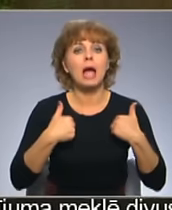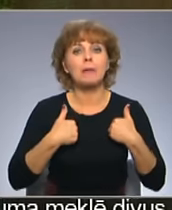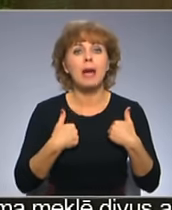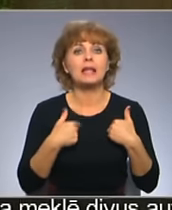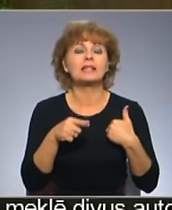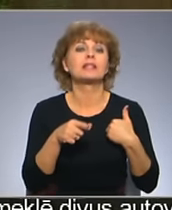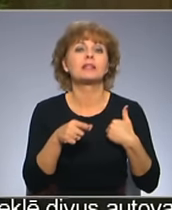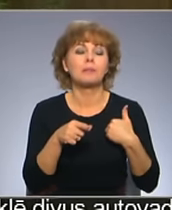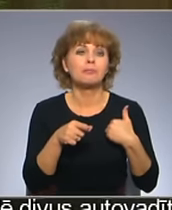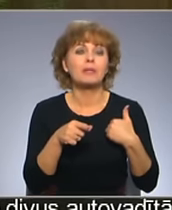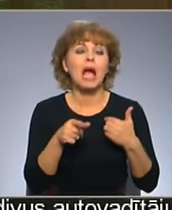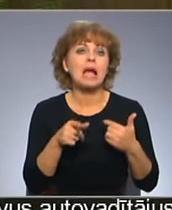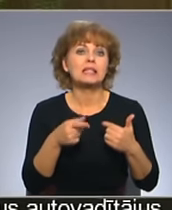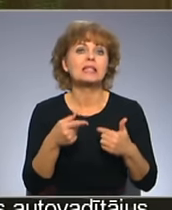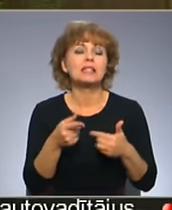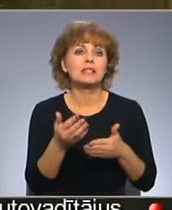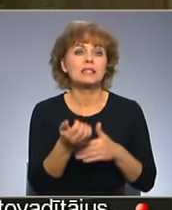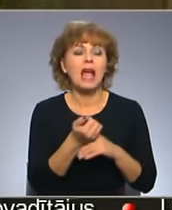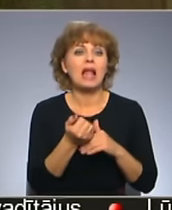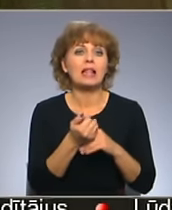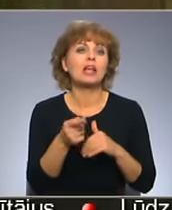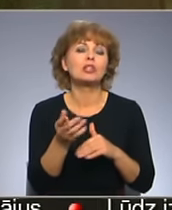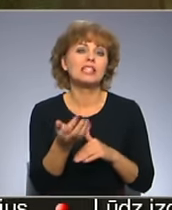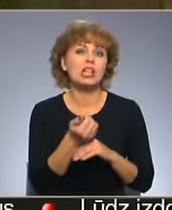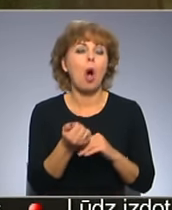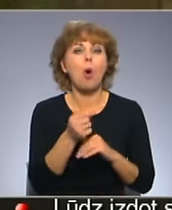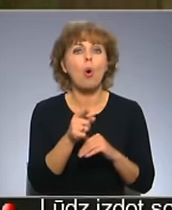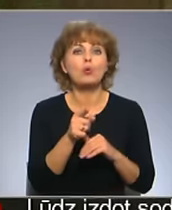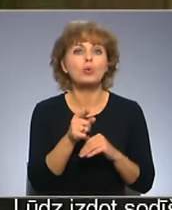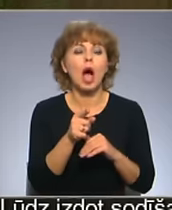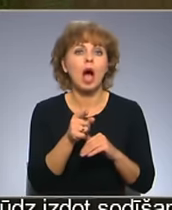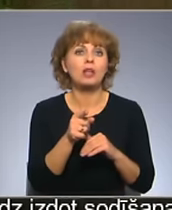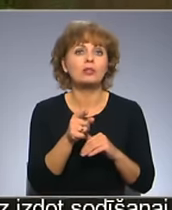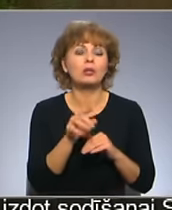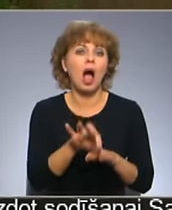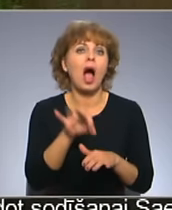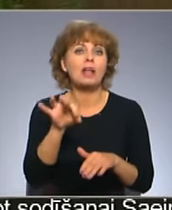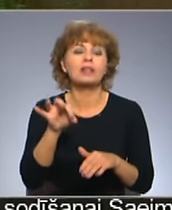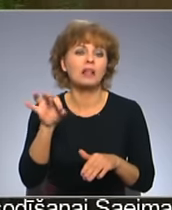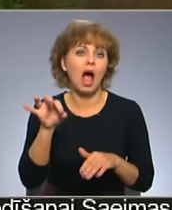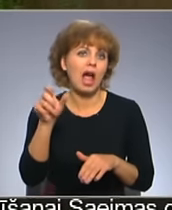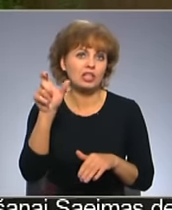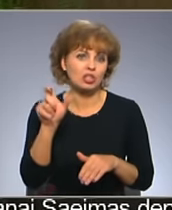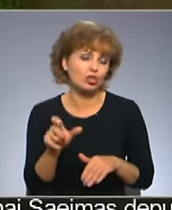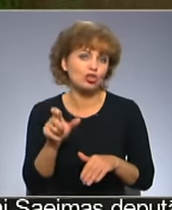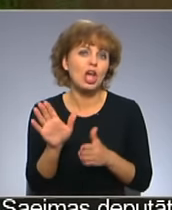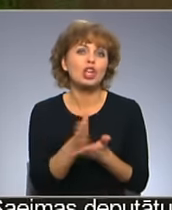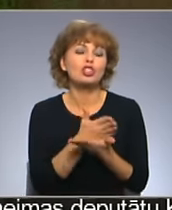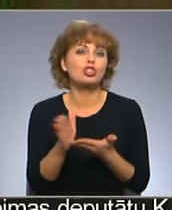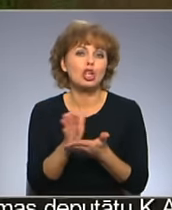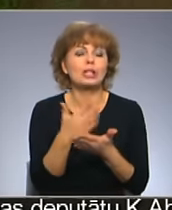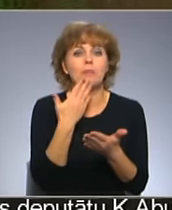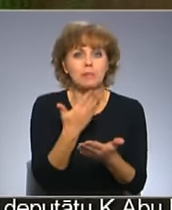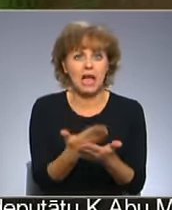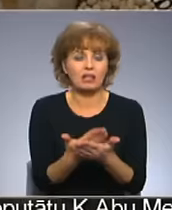šeit selekcijas ceļā no šiem vēl mūsu selekcionāri bijasīm Aiviteškovi ir atlasījis arī jau šķirni, ko mēs